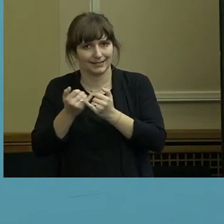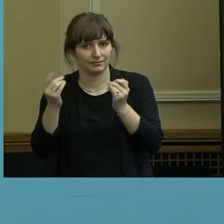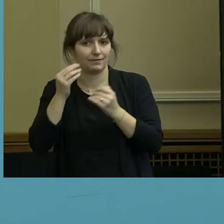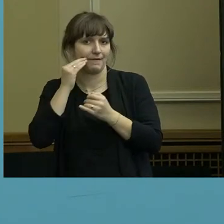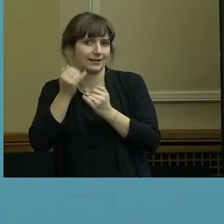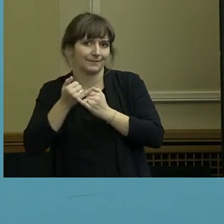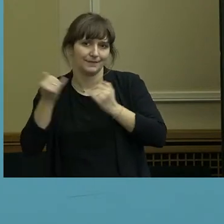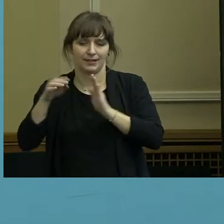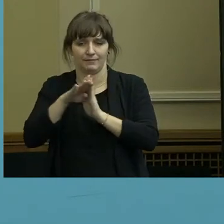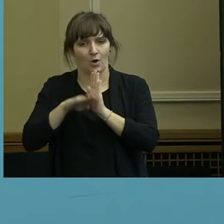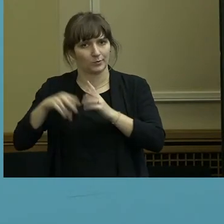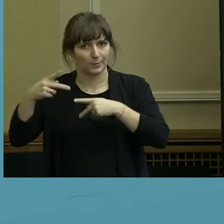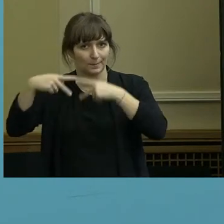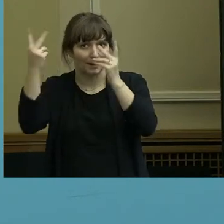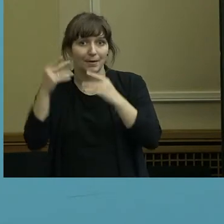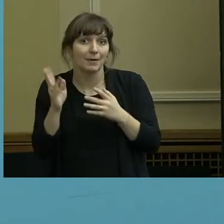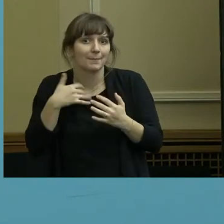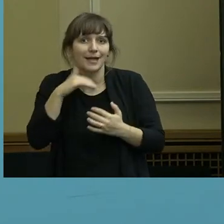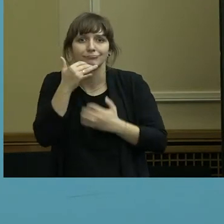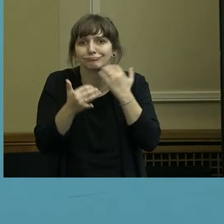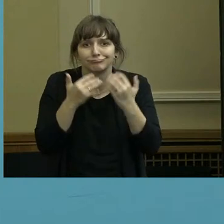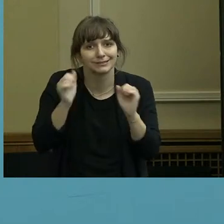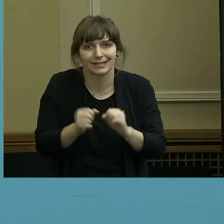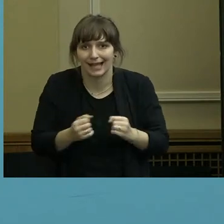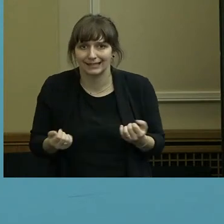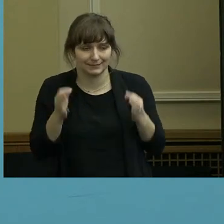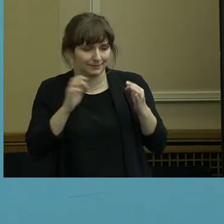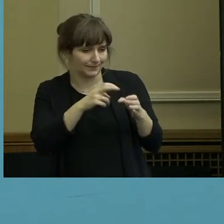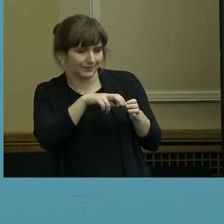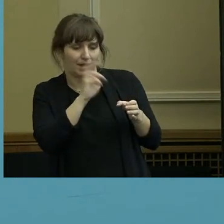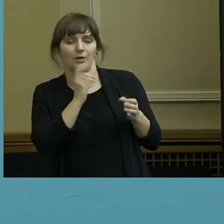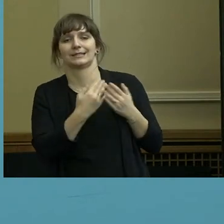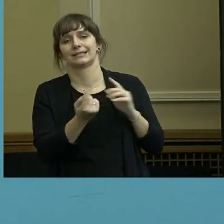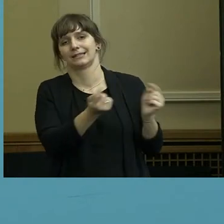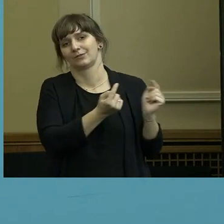Aber da kann ich Ihnen jetzt nicht mehr sagen, die Diskussion lief gerade, als ich rausging.